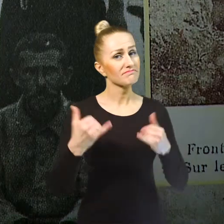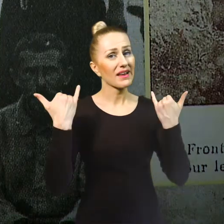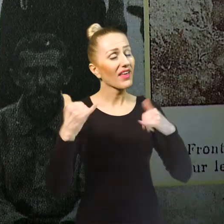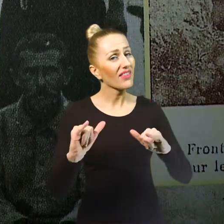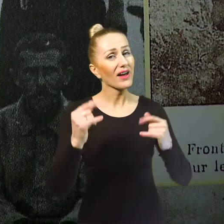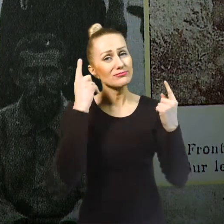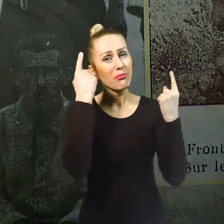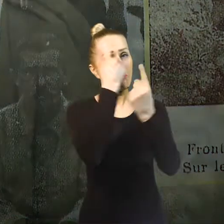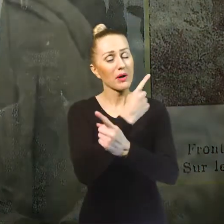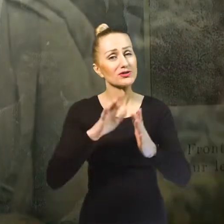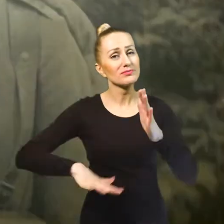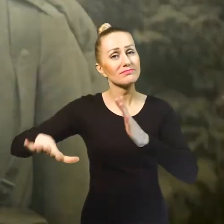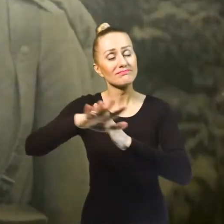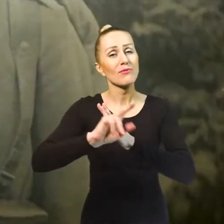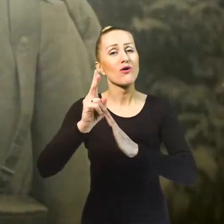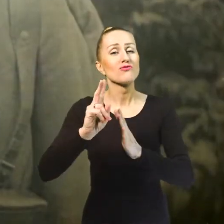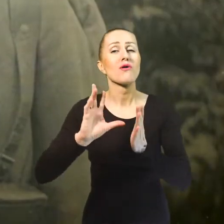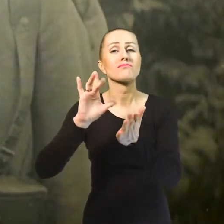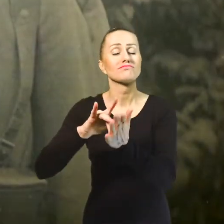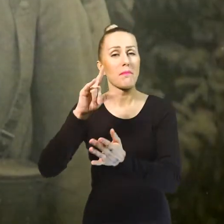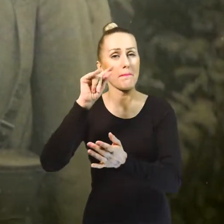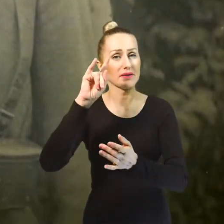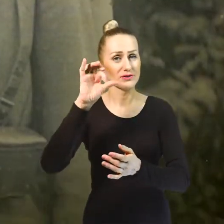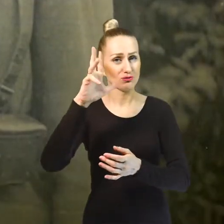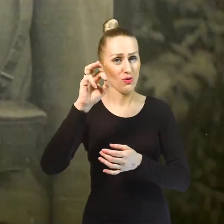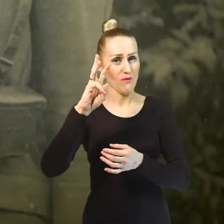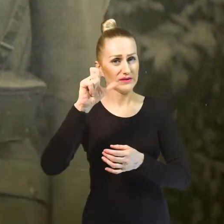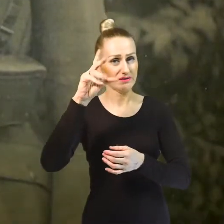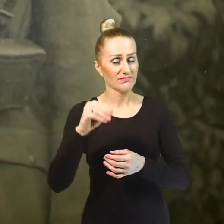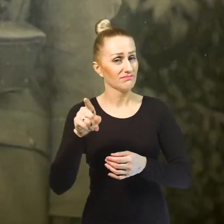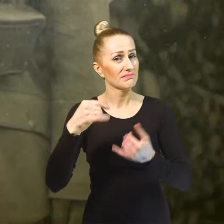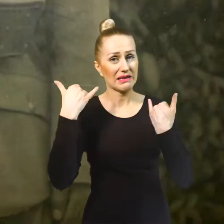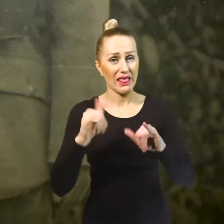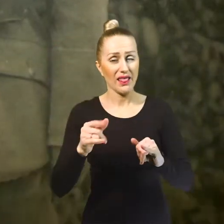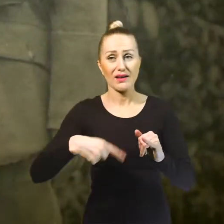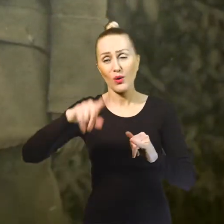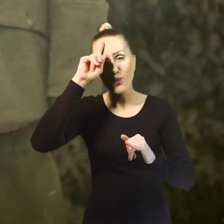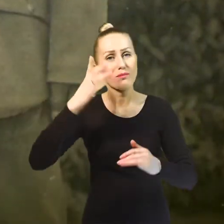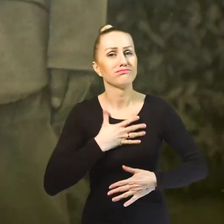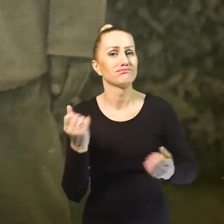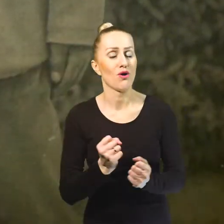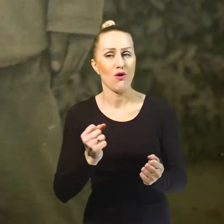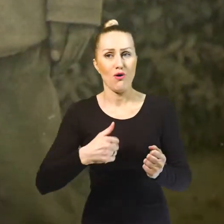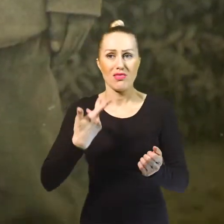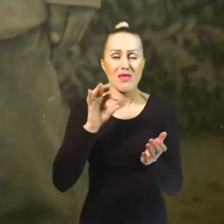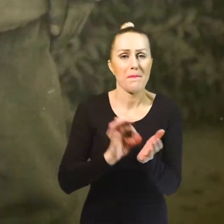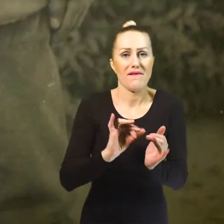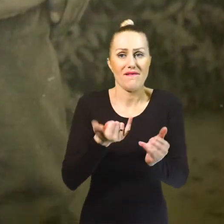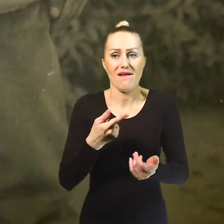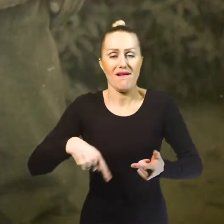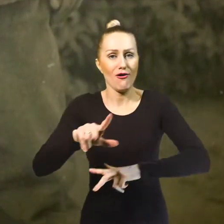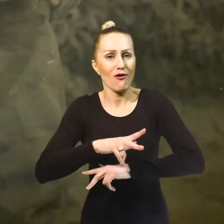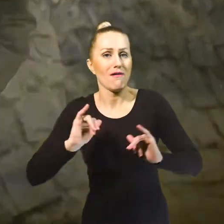Zupełnie inny nastrój towarzyszył mieszkańcom miasta Paiskretszami. Niepewność mieszała się z obawą o najbliższych.